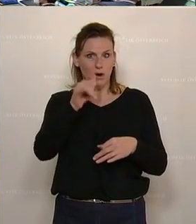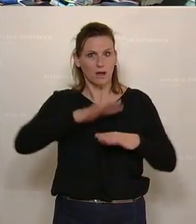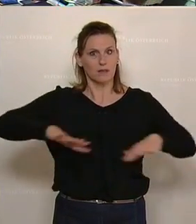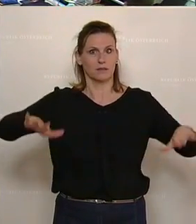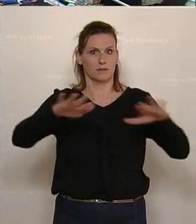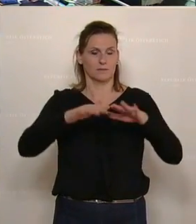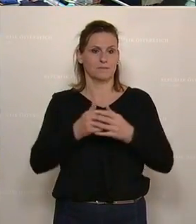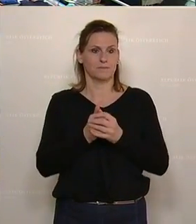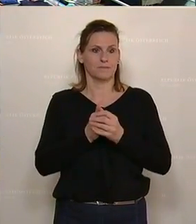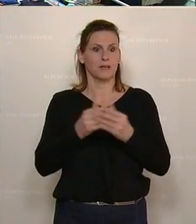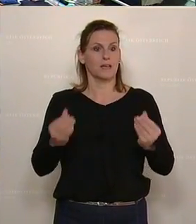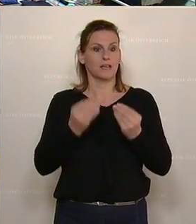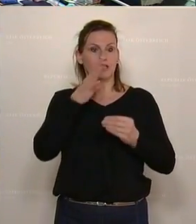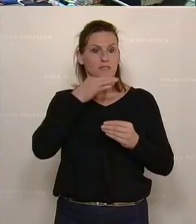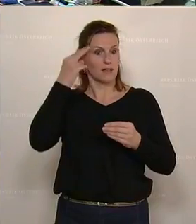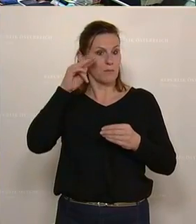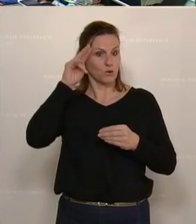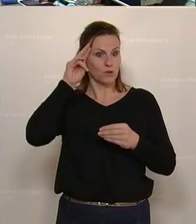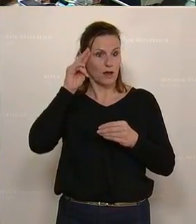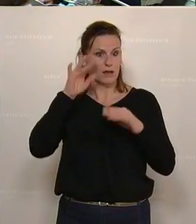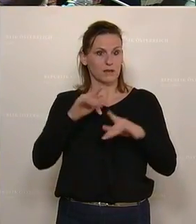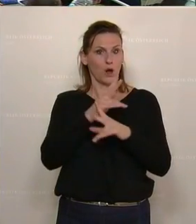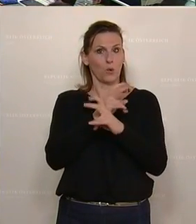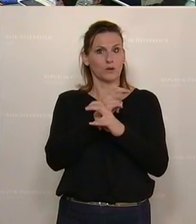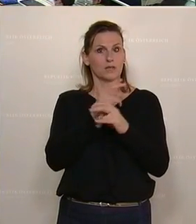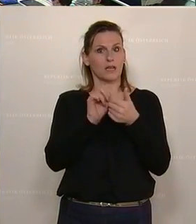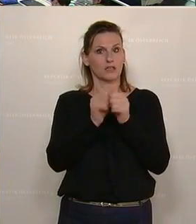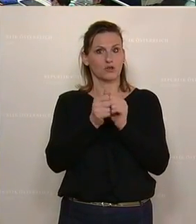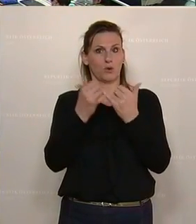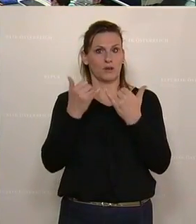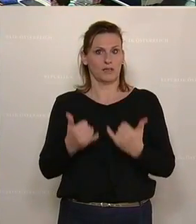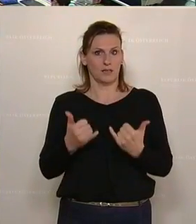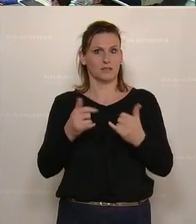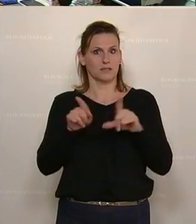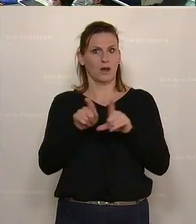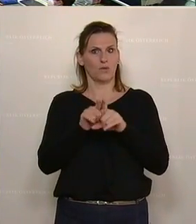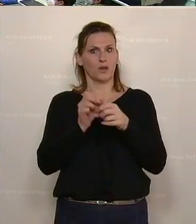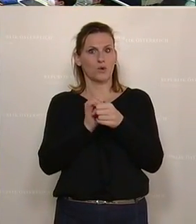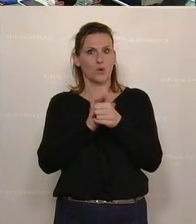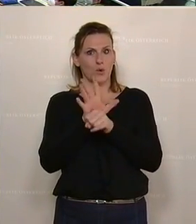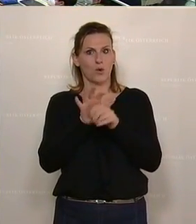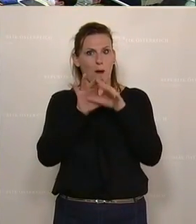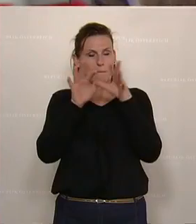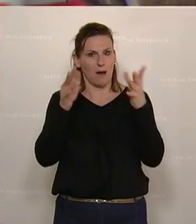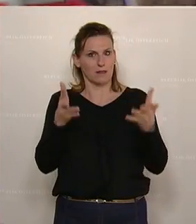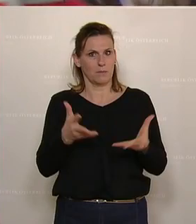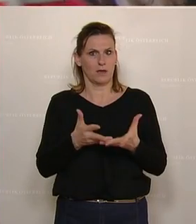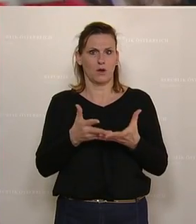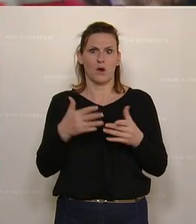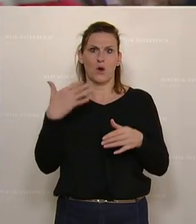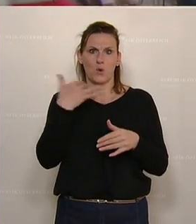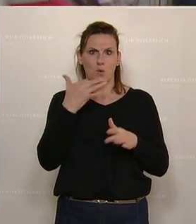miteinander. Geschätzte Damen und Herren, der österreichische Sport steht mit der Bewältigung der Corona-Pandemie vor immensen